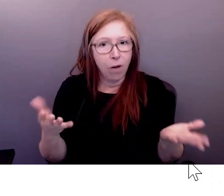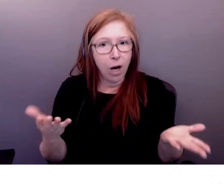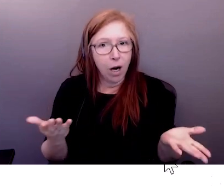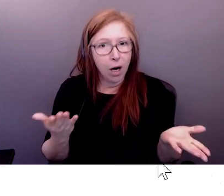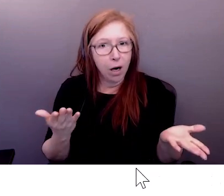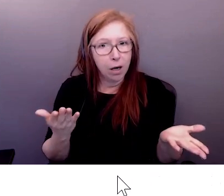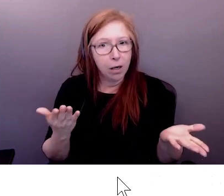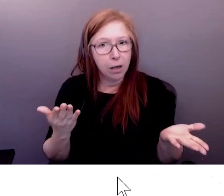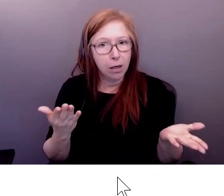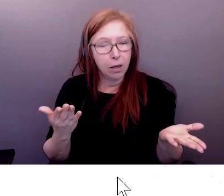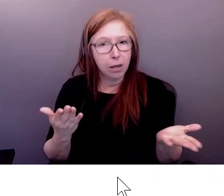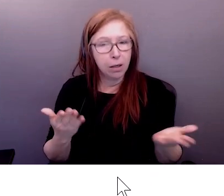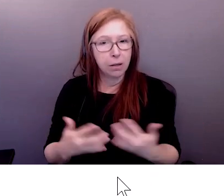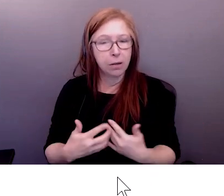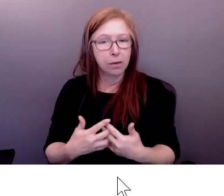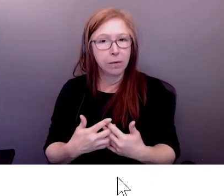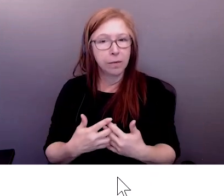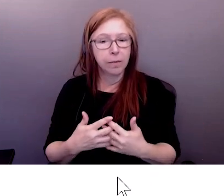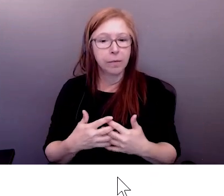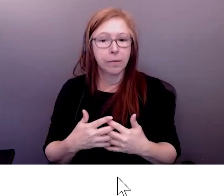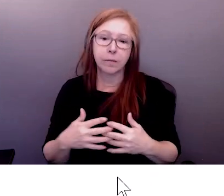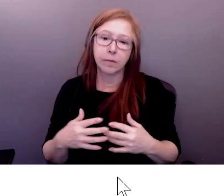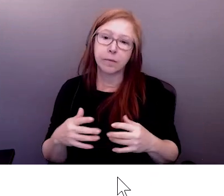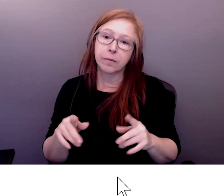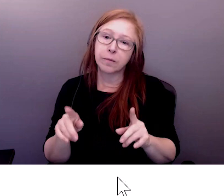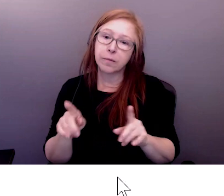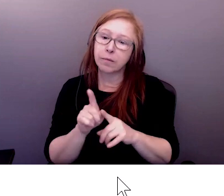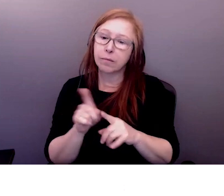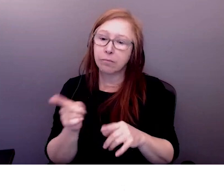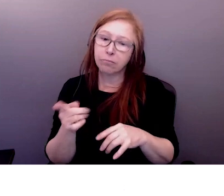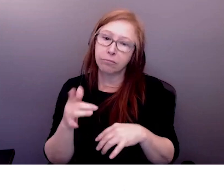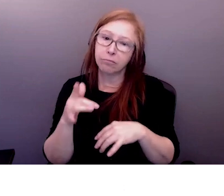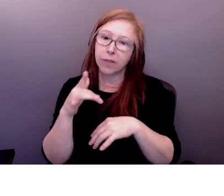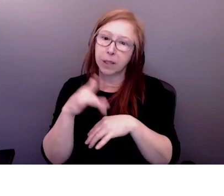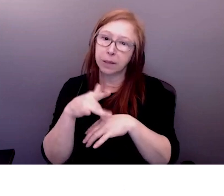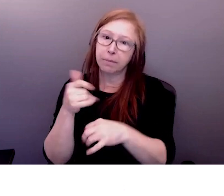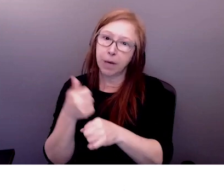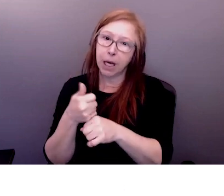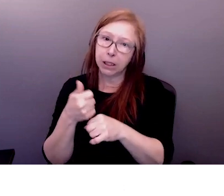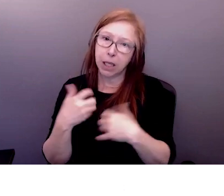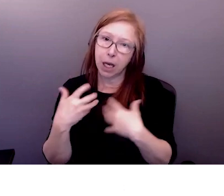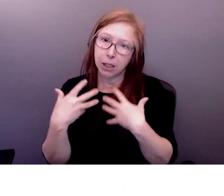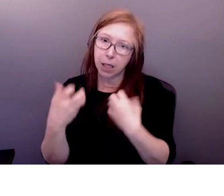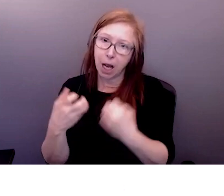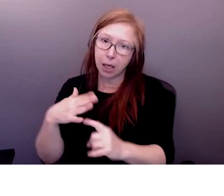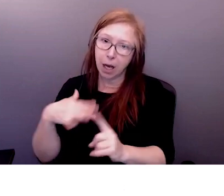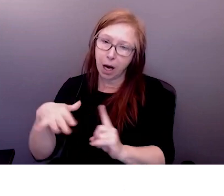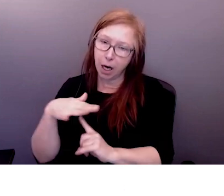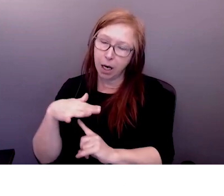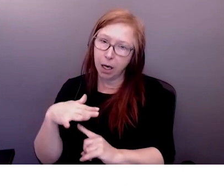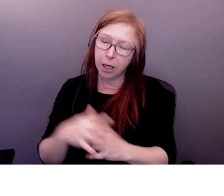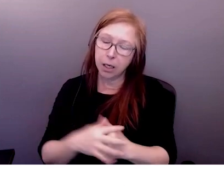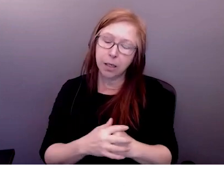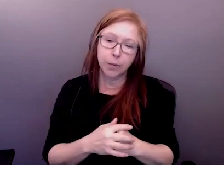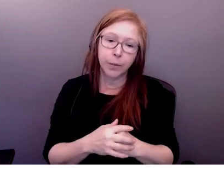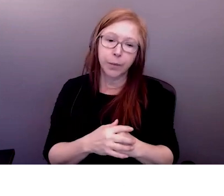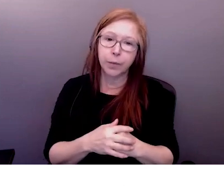sondage suivant s'il vous plaît c'est un sondage qui vous invite à réfléchir où vous êtes dans votre